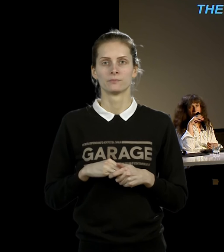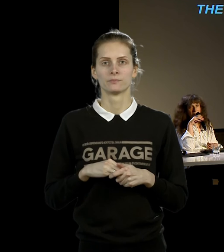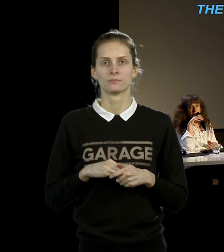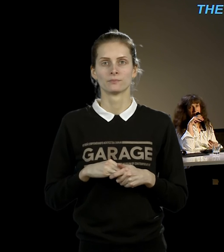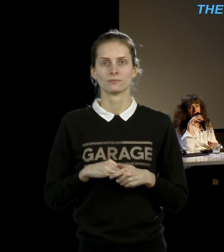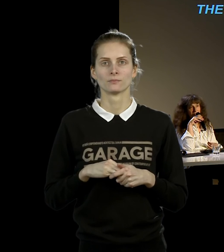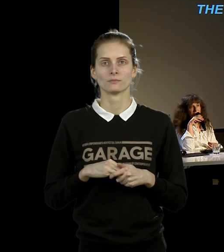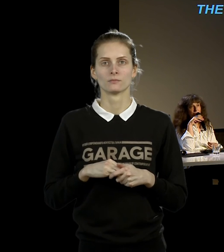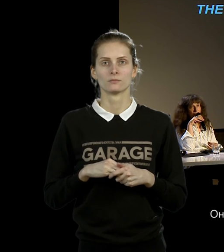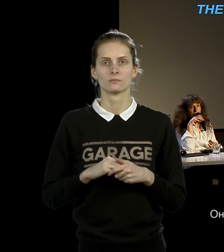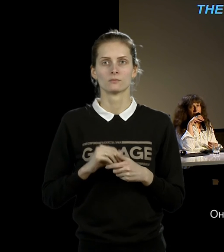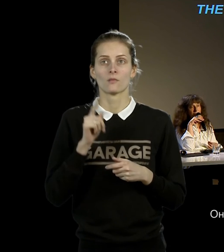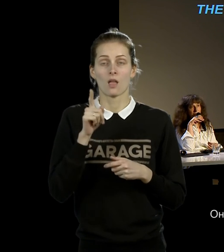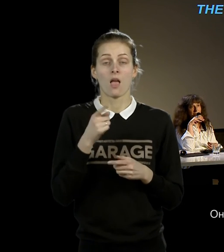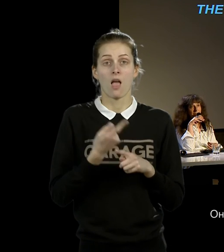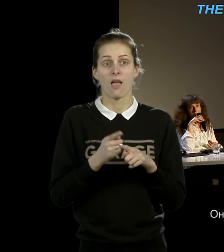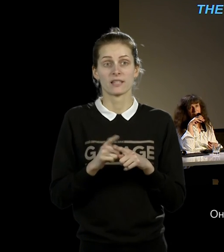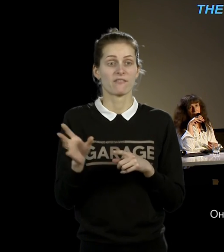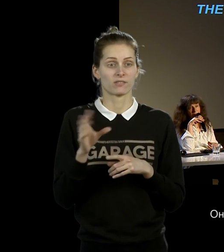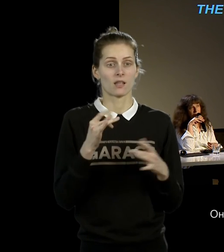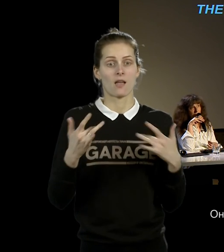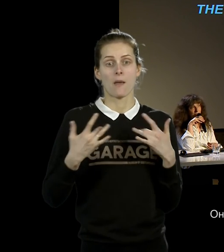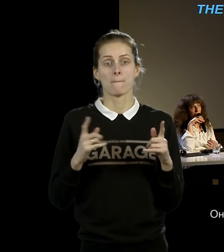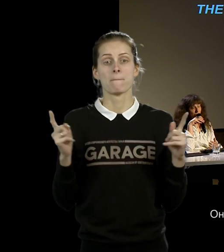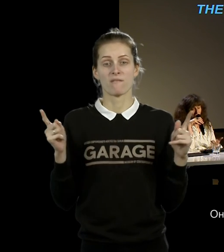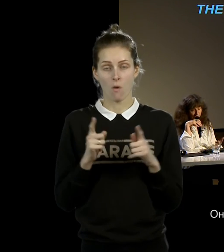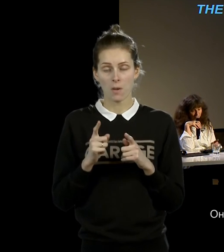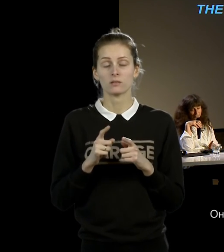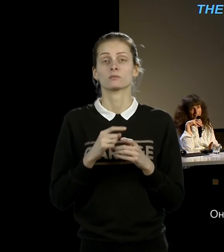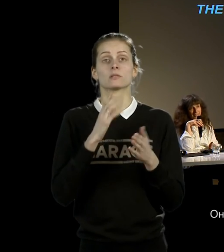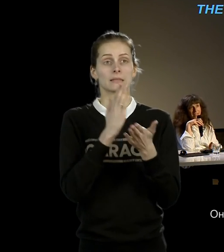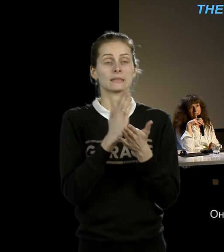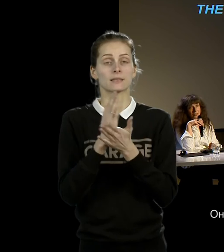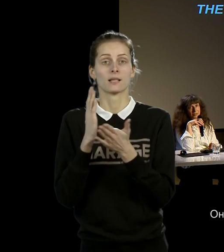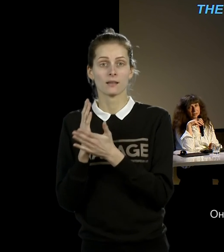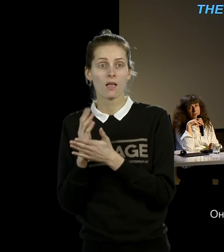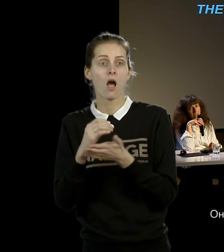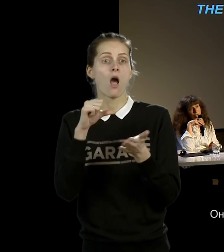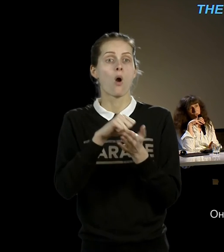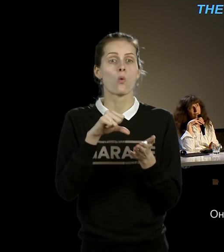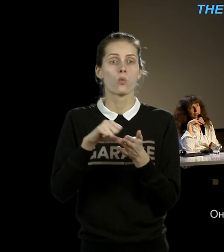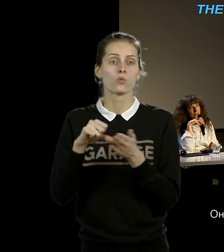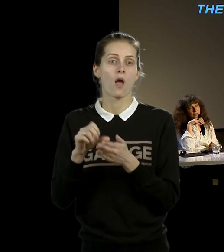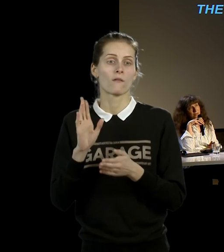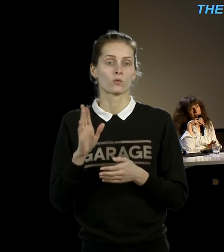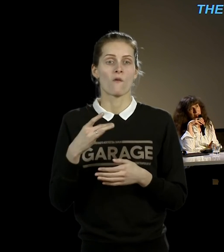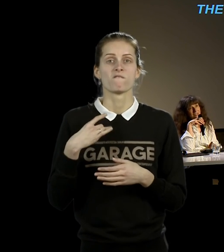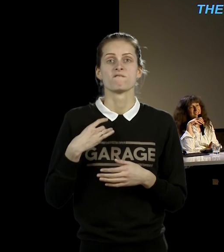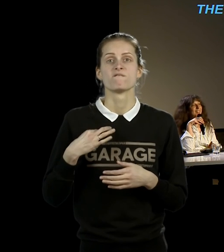перформансов Марина Абрамовича. Они все существуют в исполнении волонтеров, исполнении актеров,